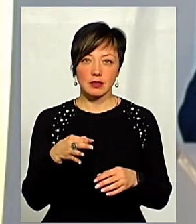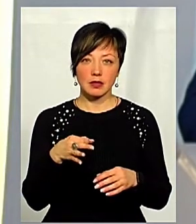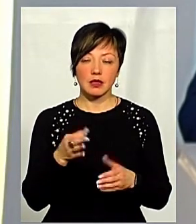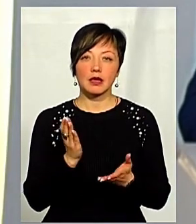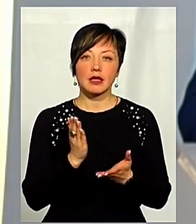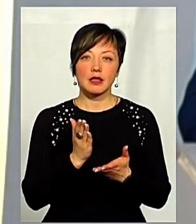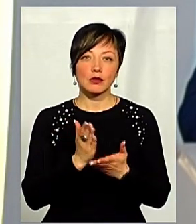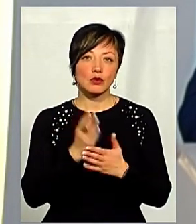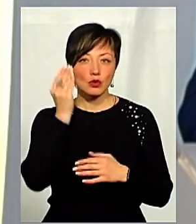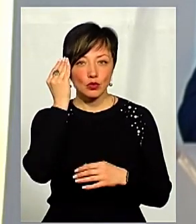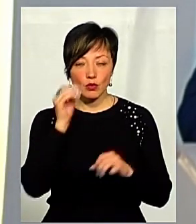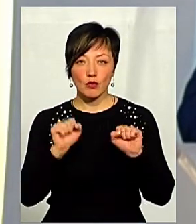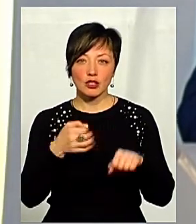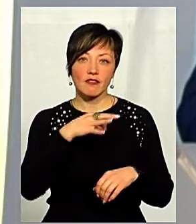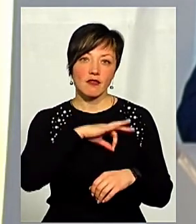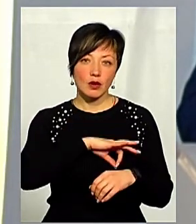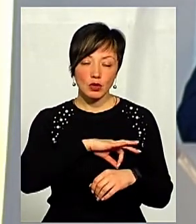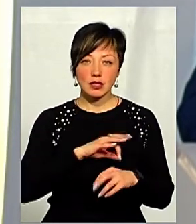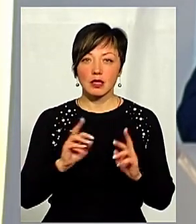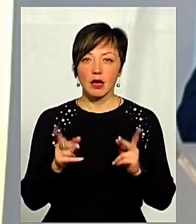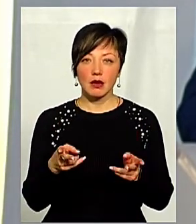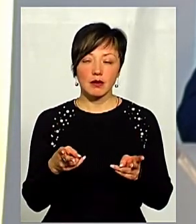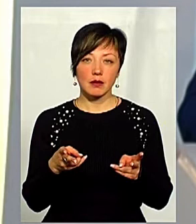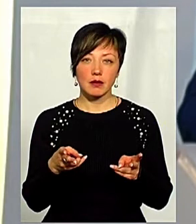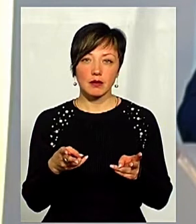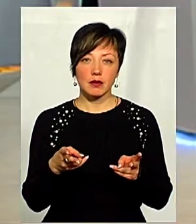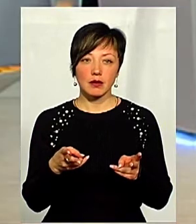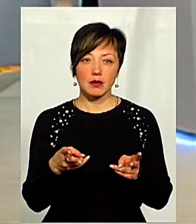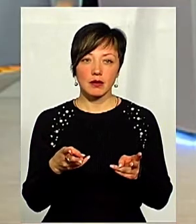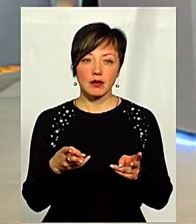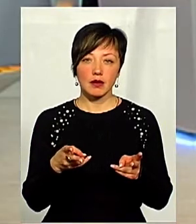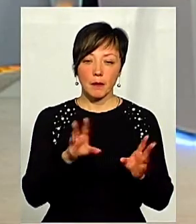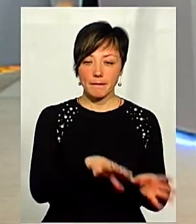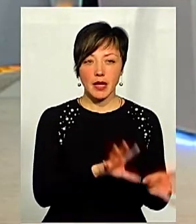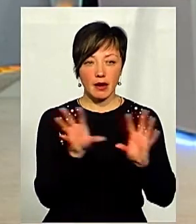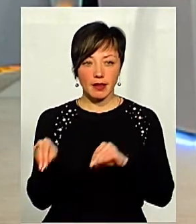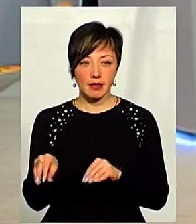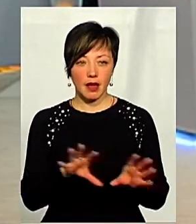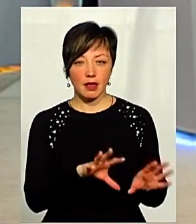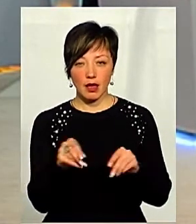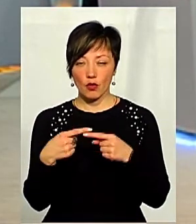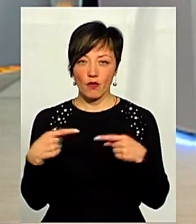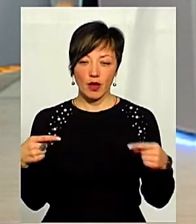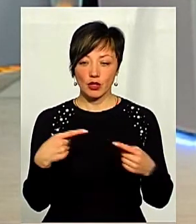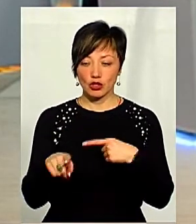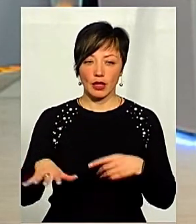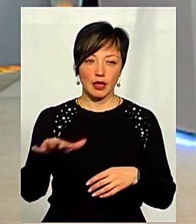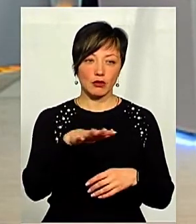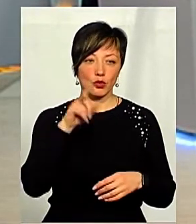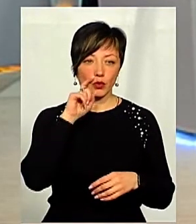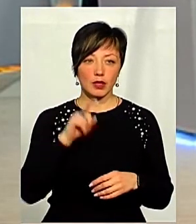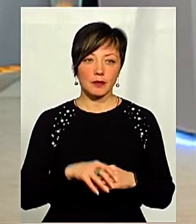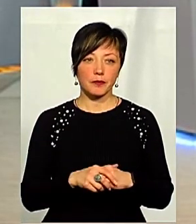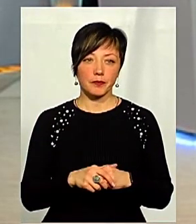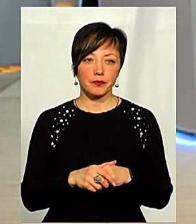з точки зору, що його можна використати в контексті саме перекидання, певних товарів на іншій території України.